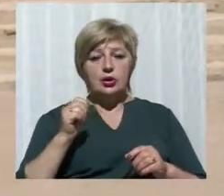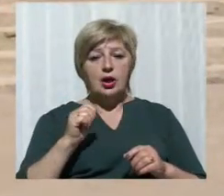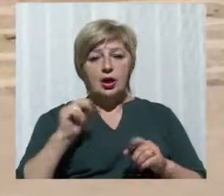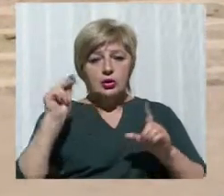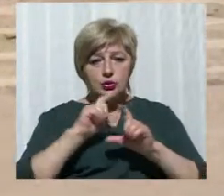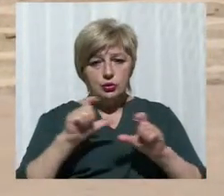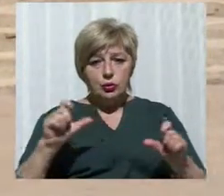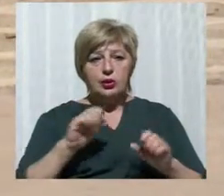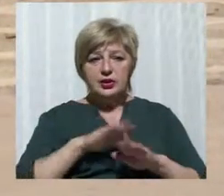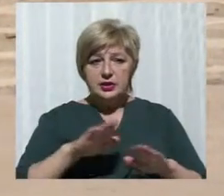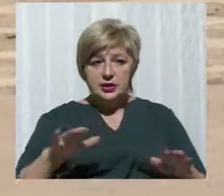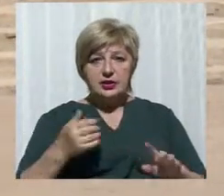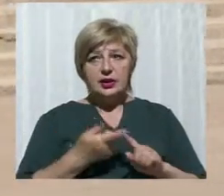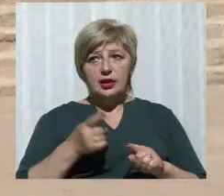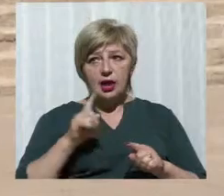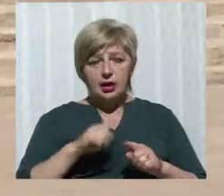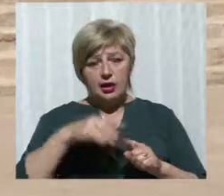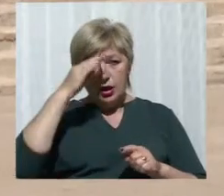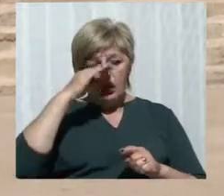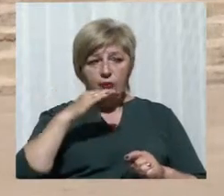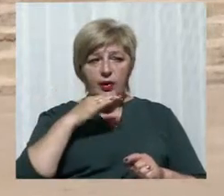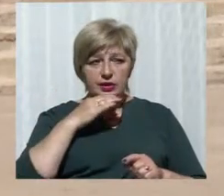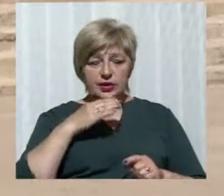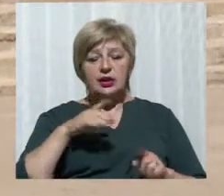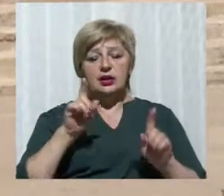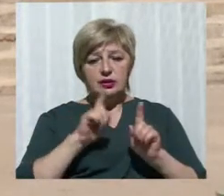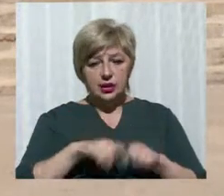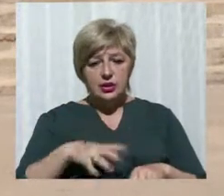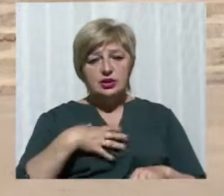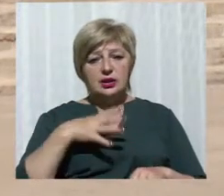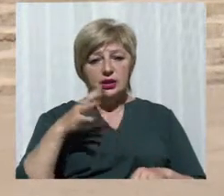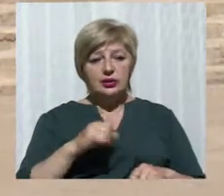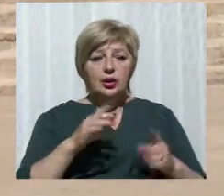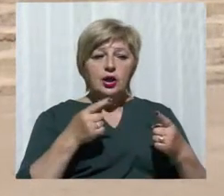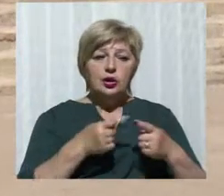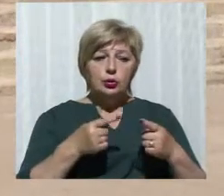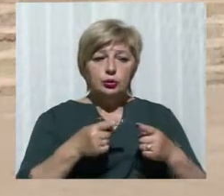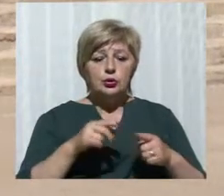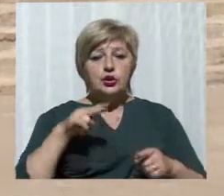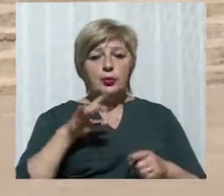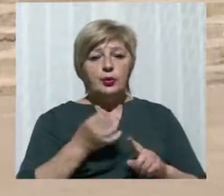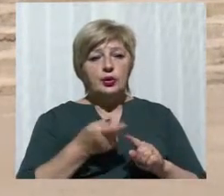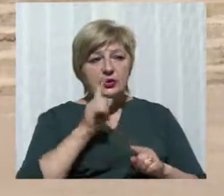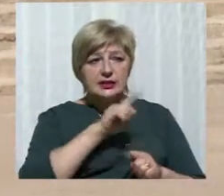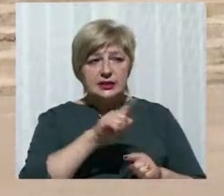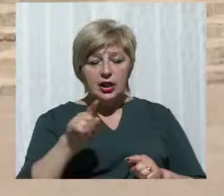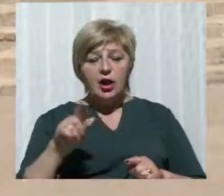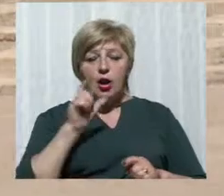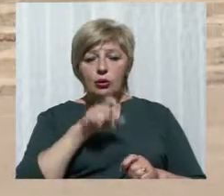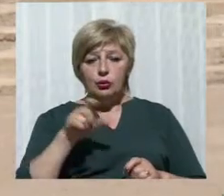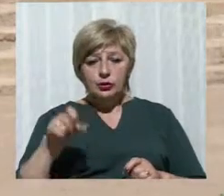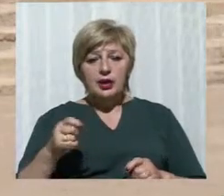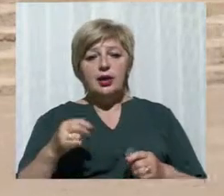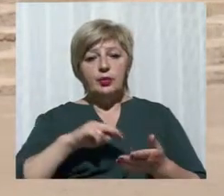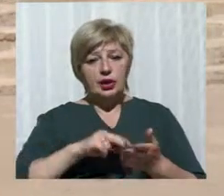загинули, захищаючи цілісність і незалежність нашої держави. І куточки цих людей ми теж плануємо